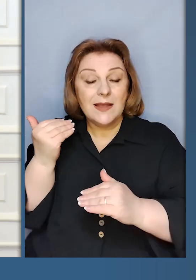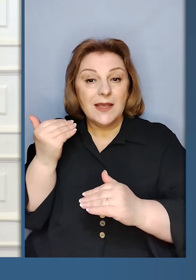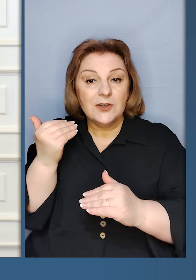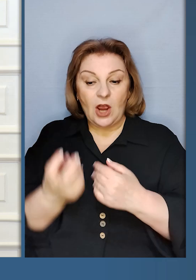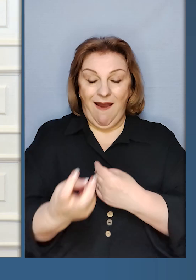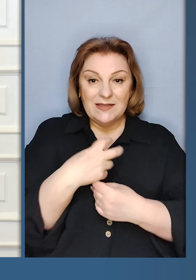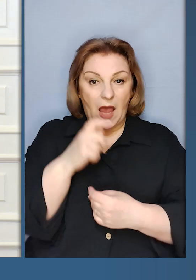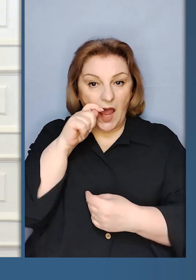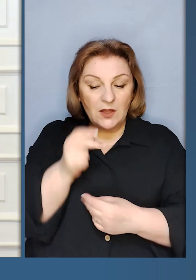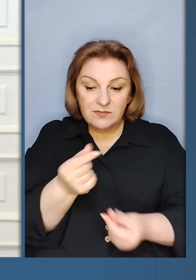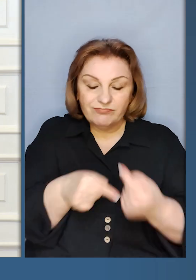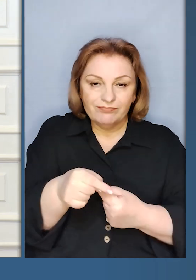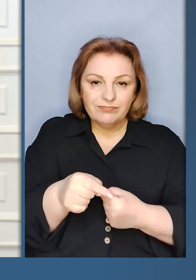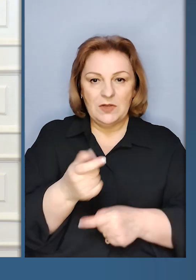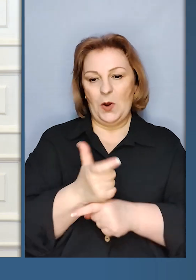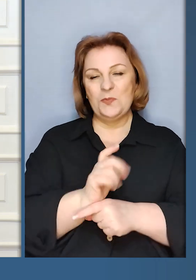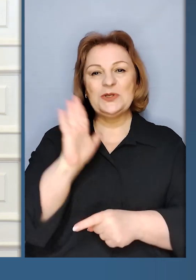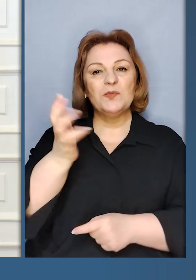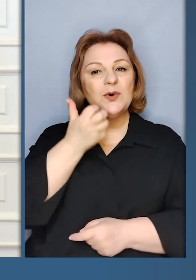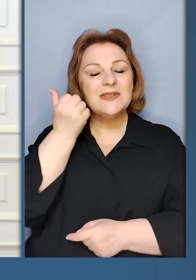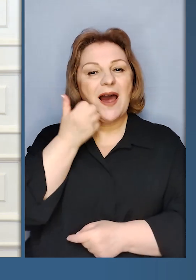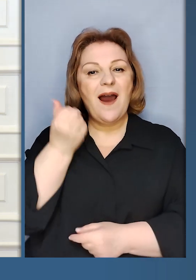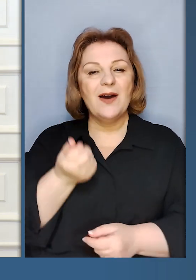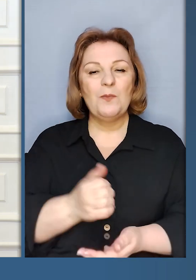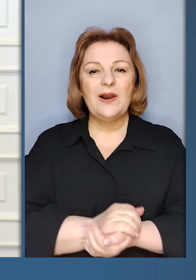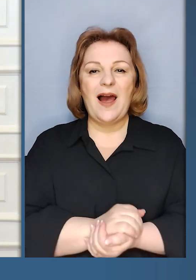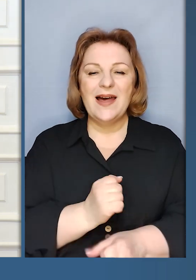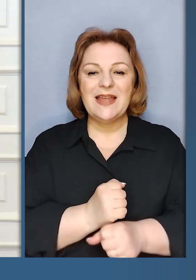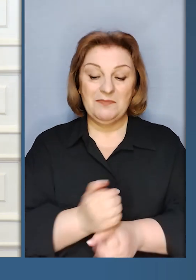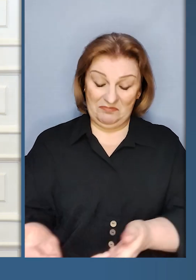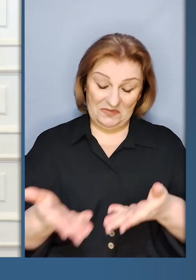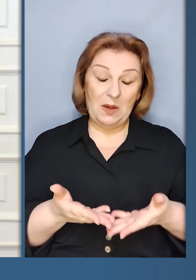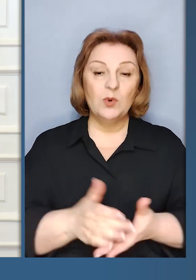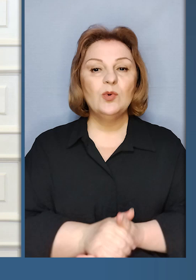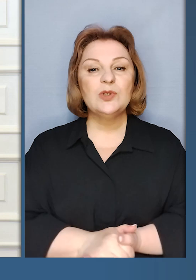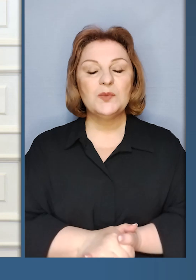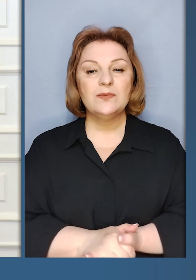хто раніше зайде, той більше буде заробляти. Запрошуємо.